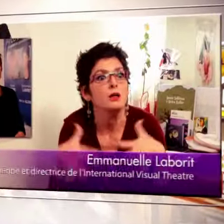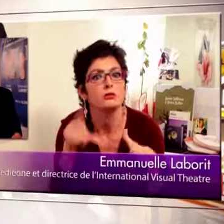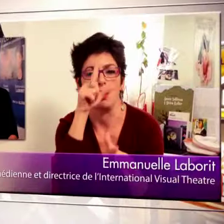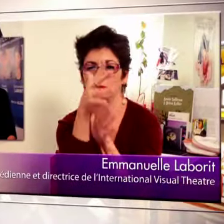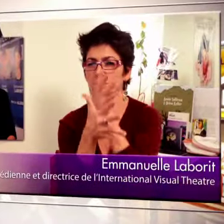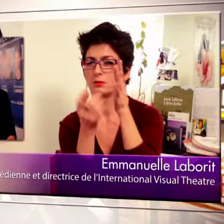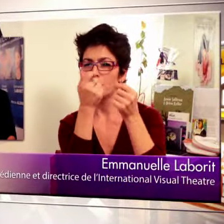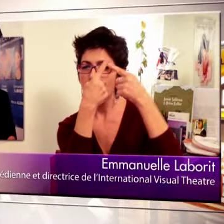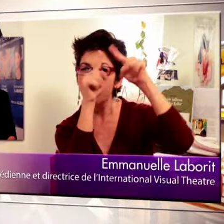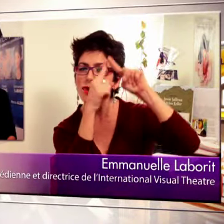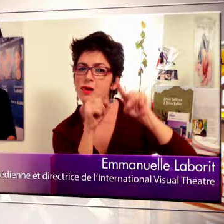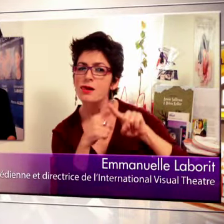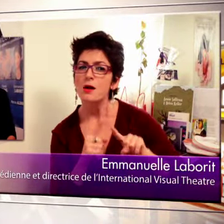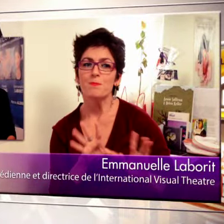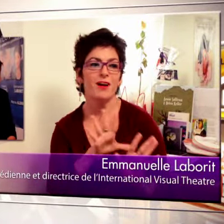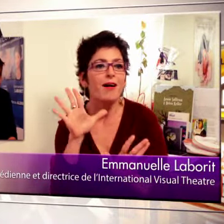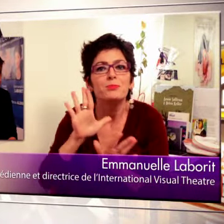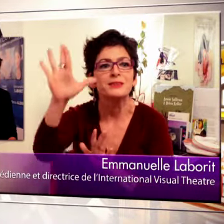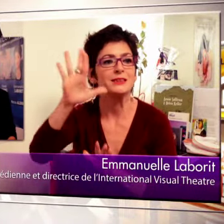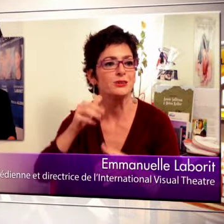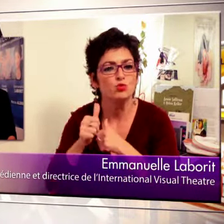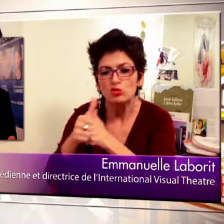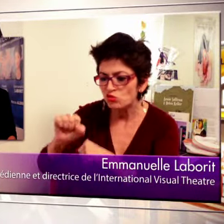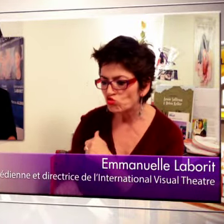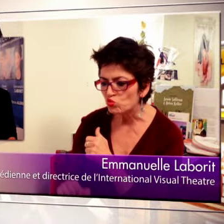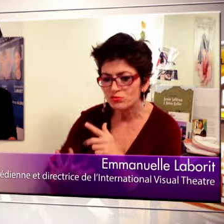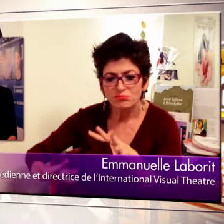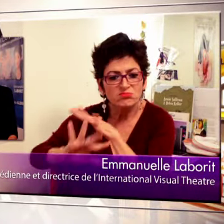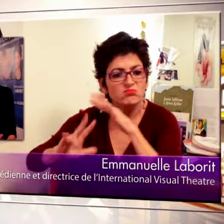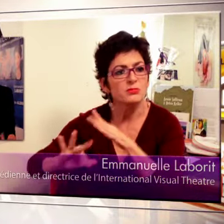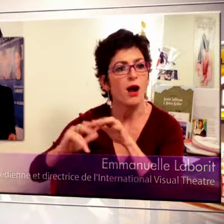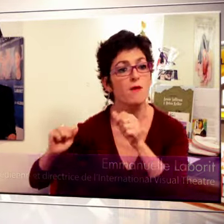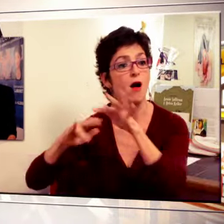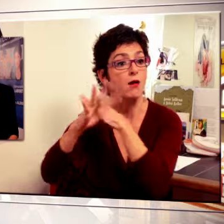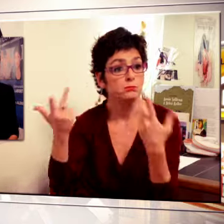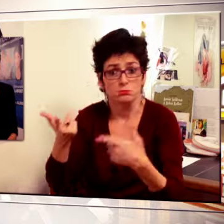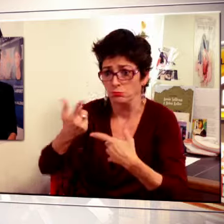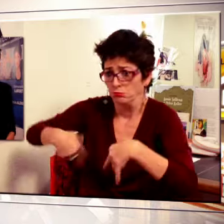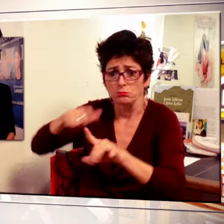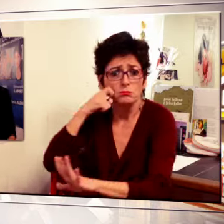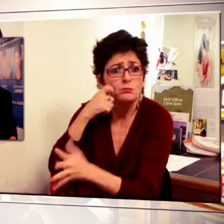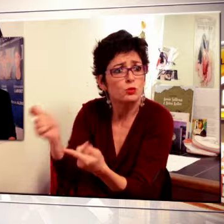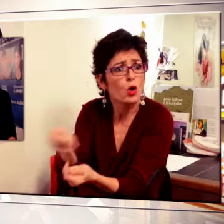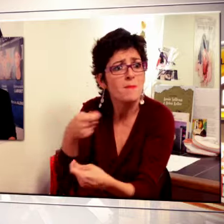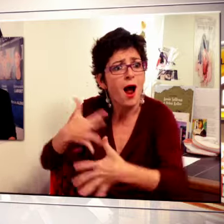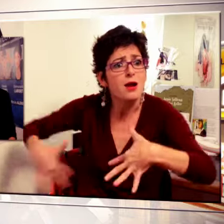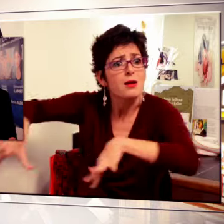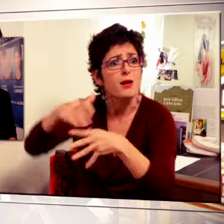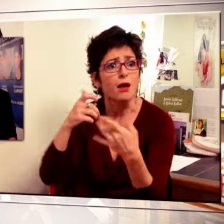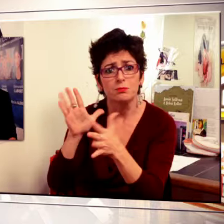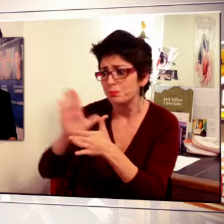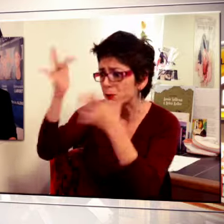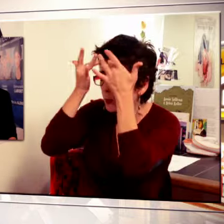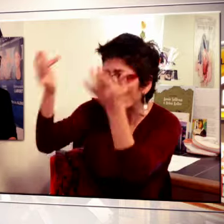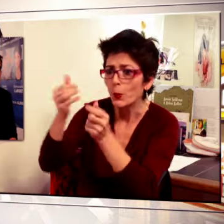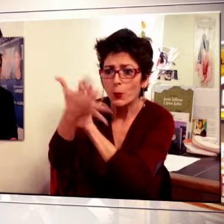Que ça soit le nord, ça soit le sud, y a déjà des variantes de langue des signes. Tout simplement parce que ce sont comme des accents. Nous sommes tous influencés